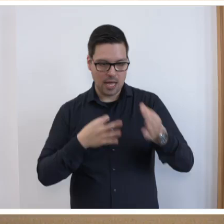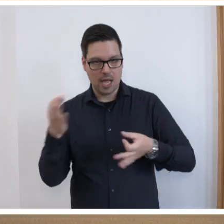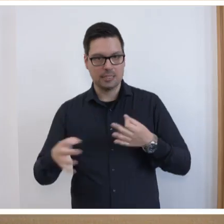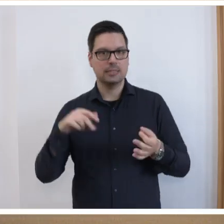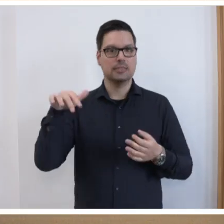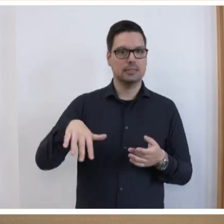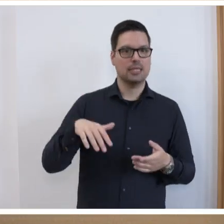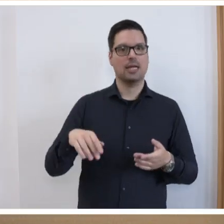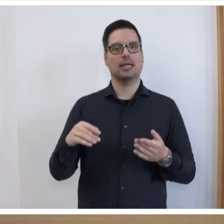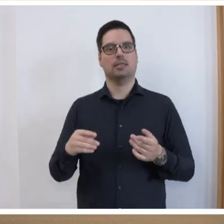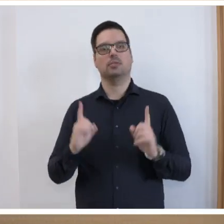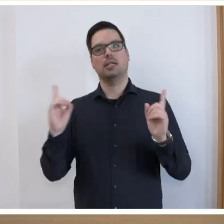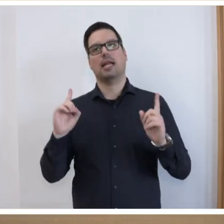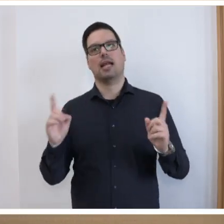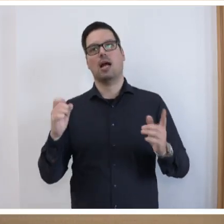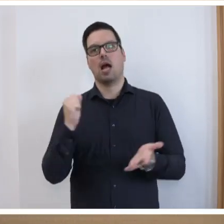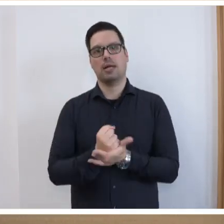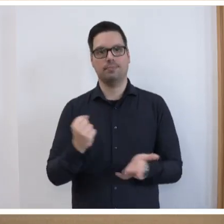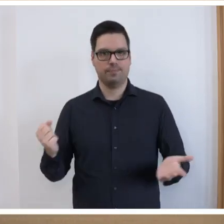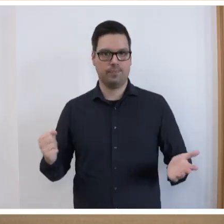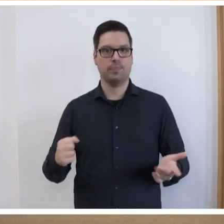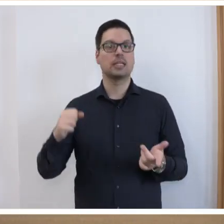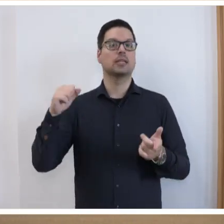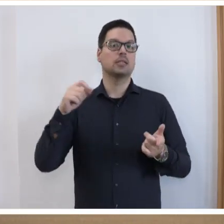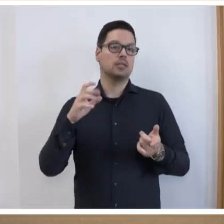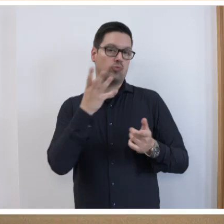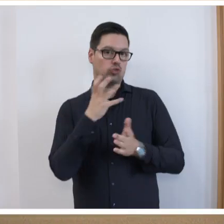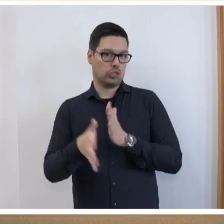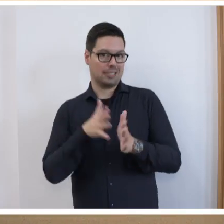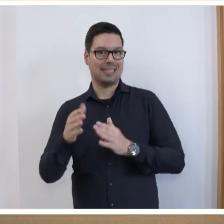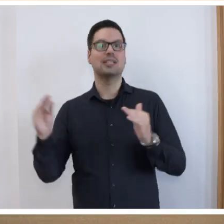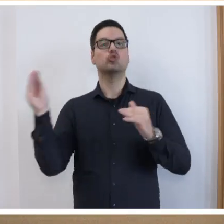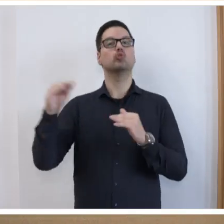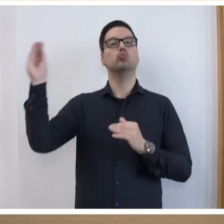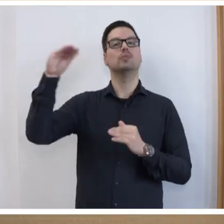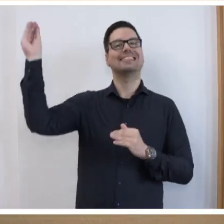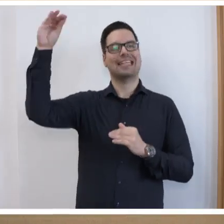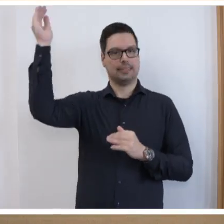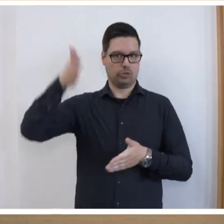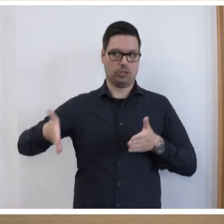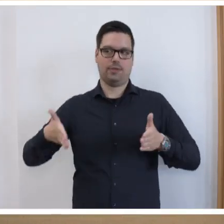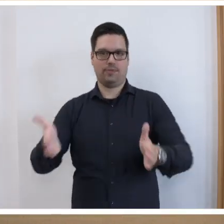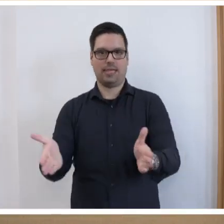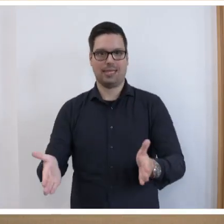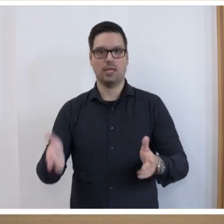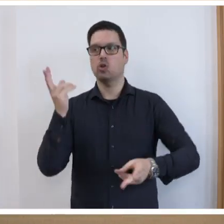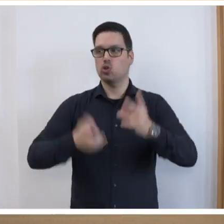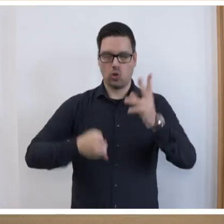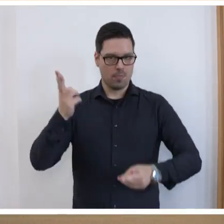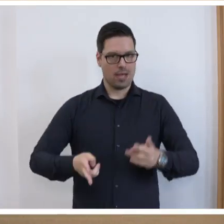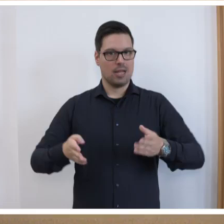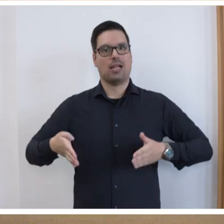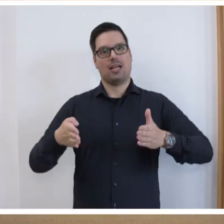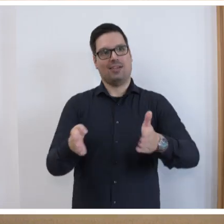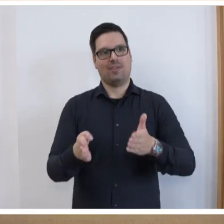Wege ins Lehramt beschäftigt. Und ich betone an dieser Stelle, es geht um zusätzliche Wege. Der Standardweg ist für uns weiterhin